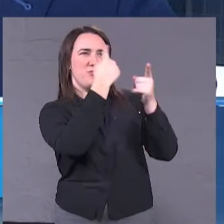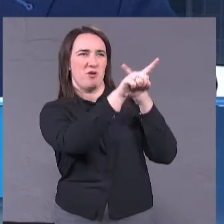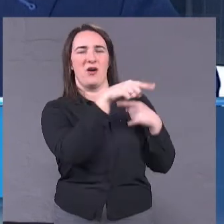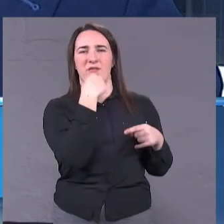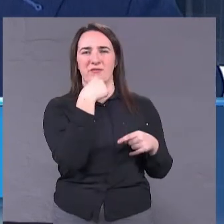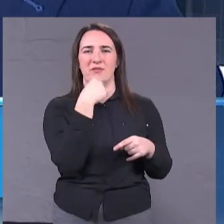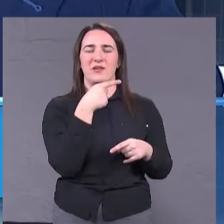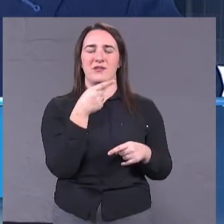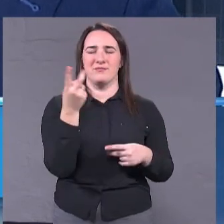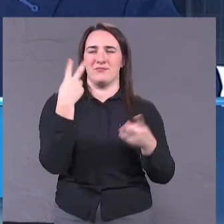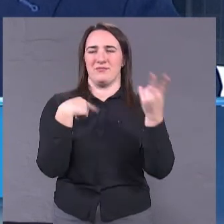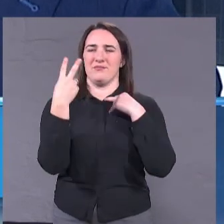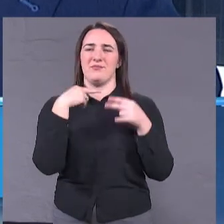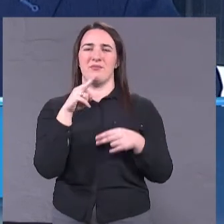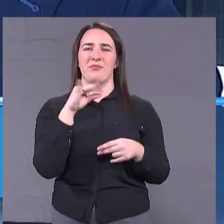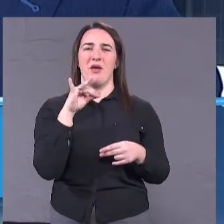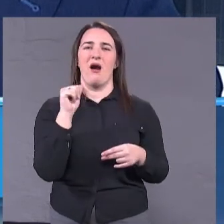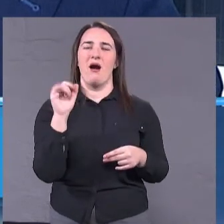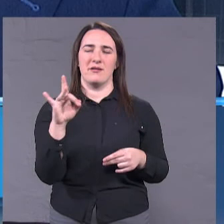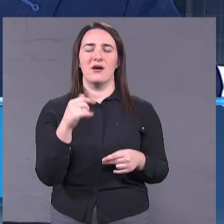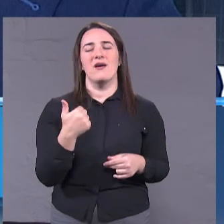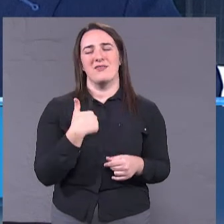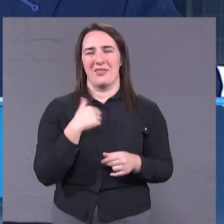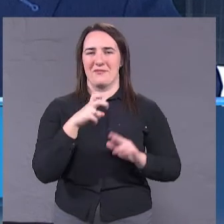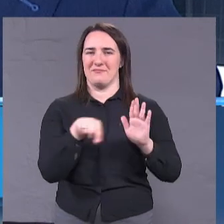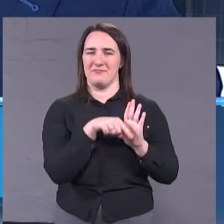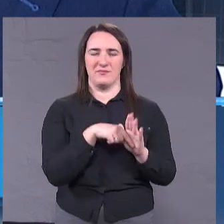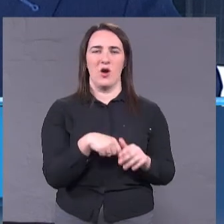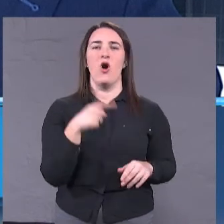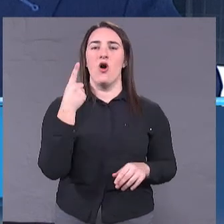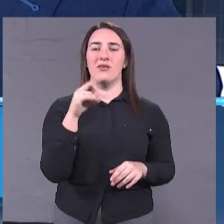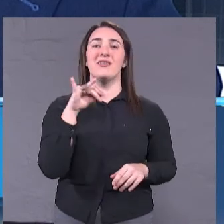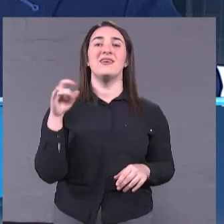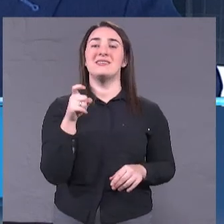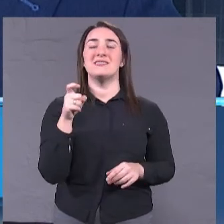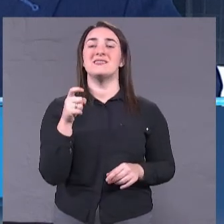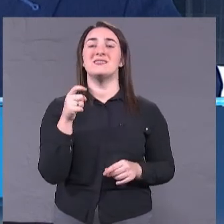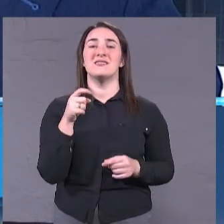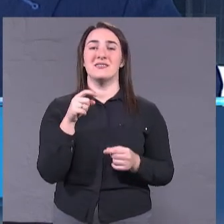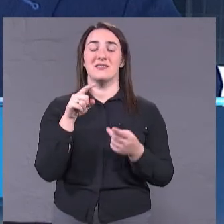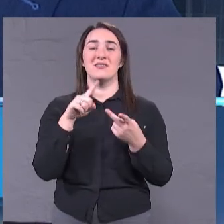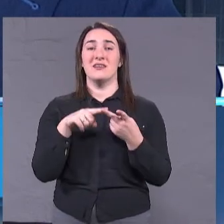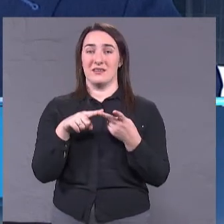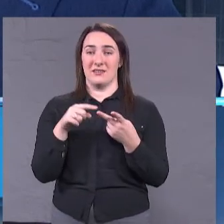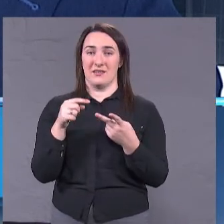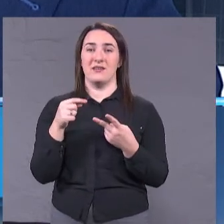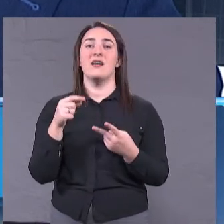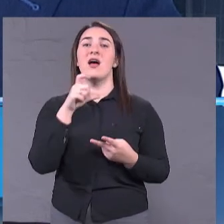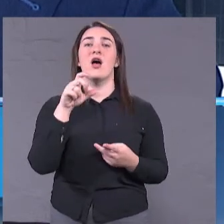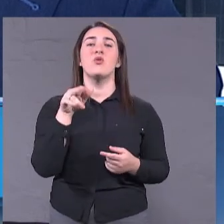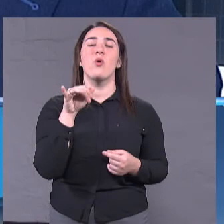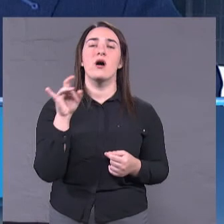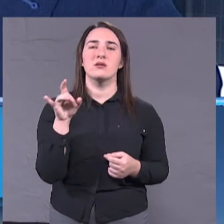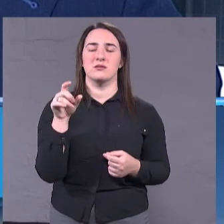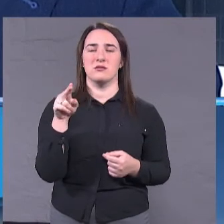пропіваритися. Я буду говорити о том, що один із кандидатів, второй кандидатів, він же і для мене перший кандидат, це Юдар Йосифович, який